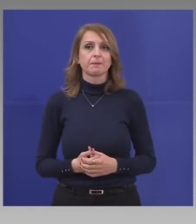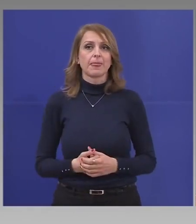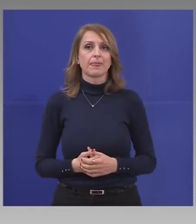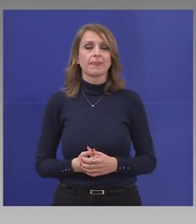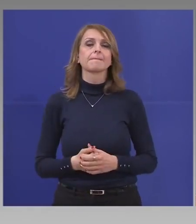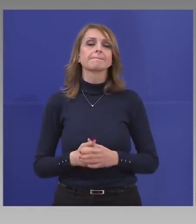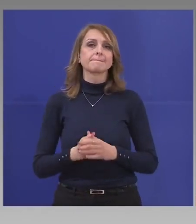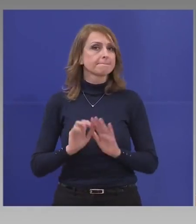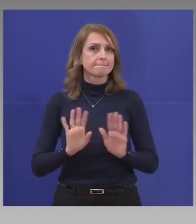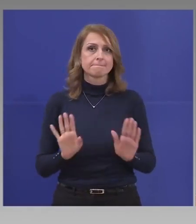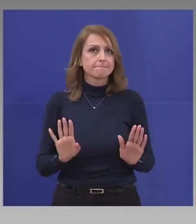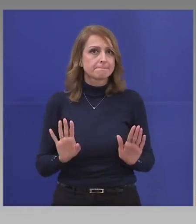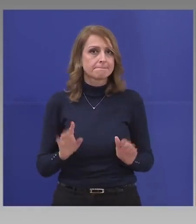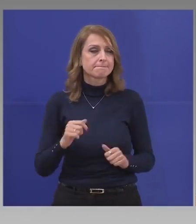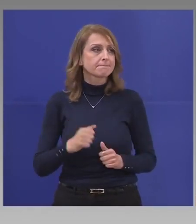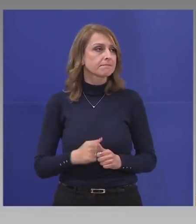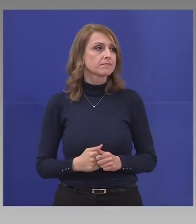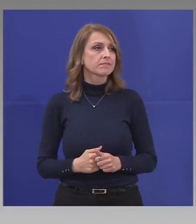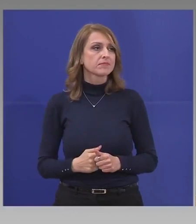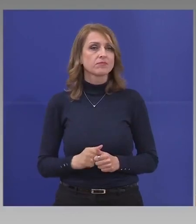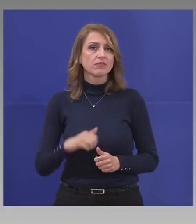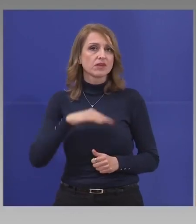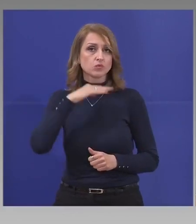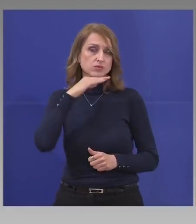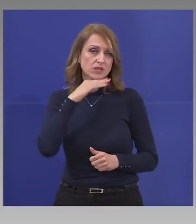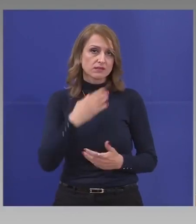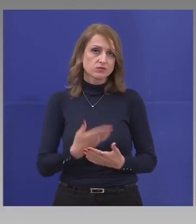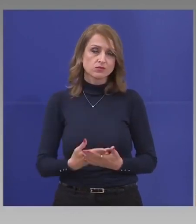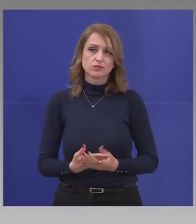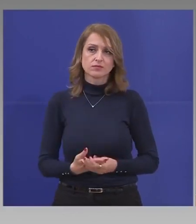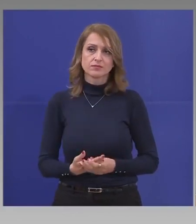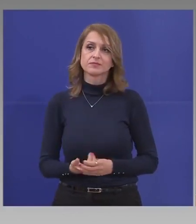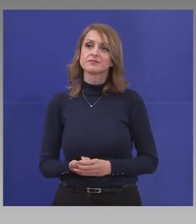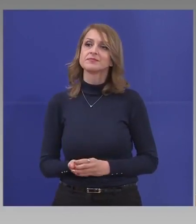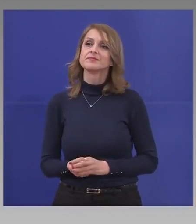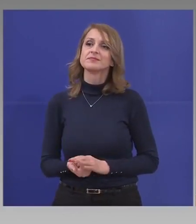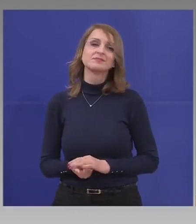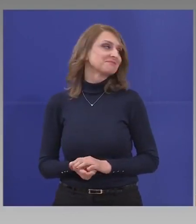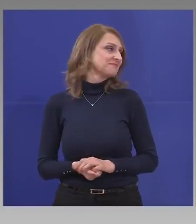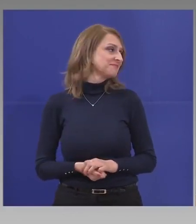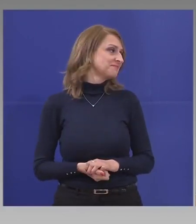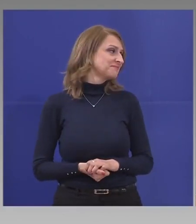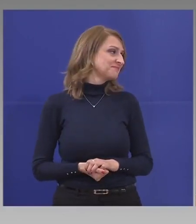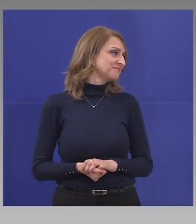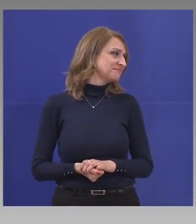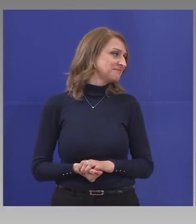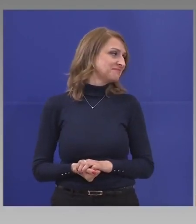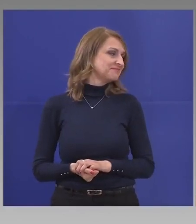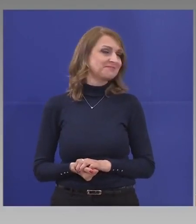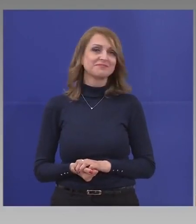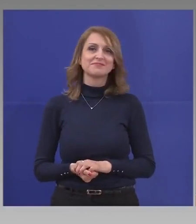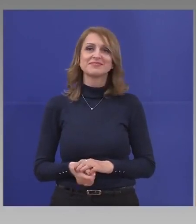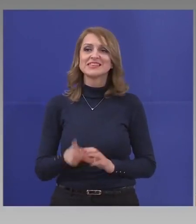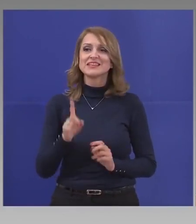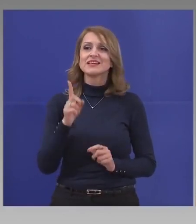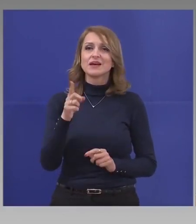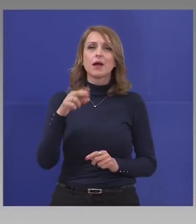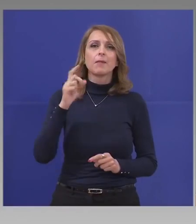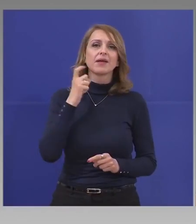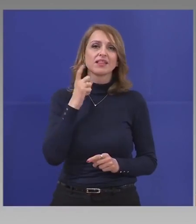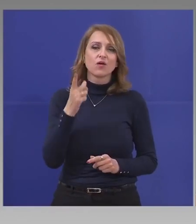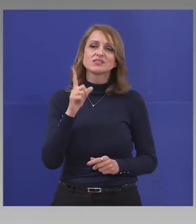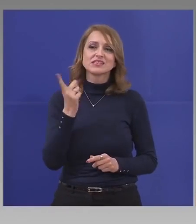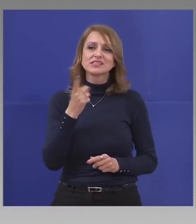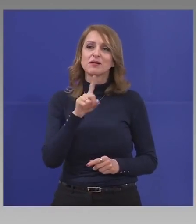Добре, мисля, че достатъчно. Кажи Беновска сайти, но само въпрос, без да ми